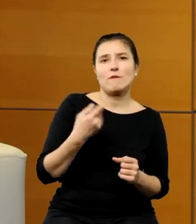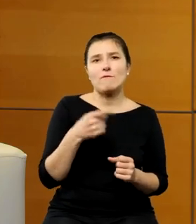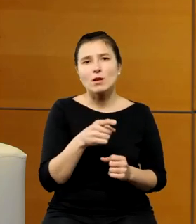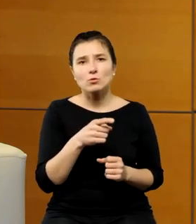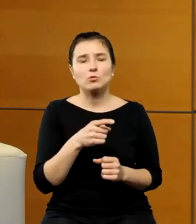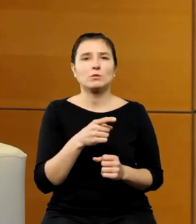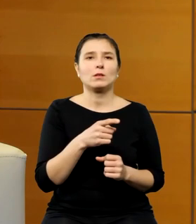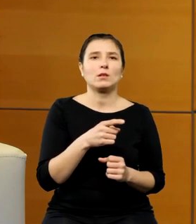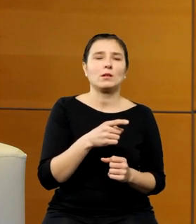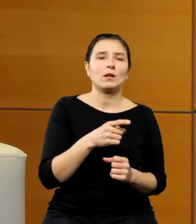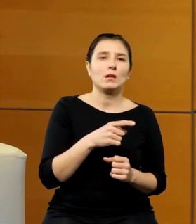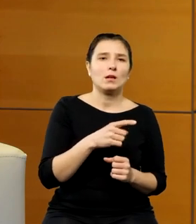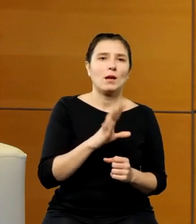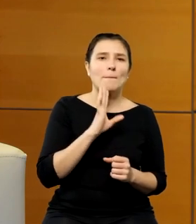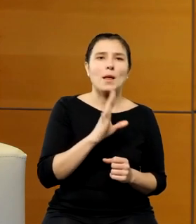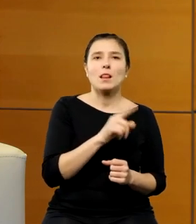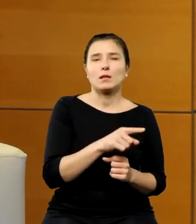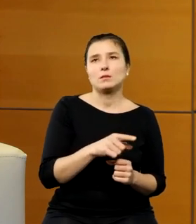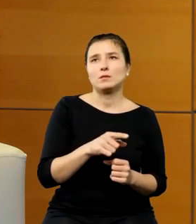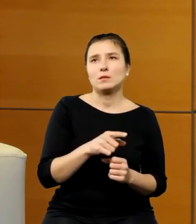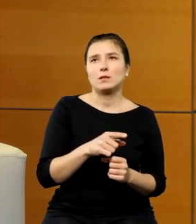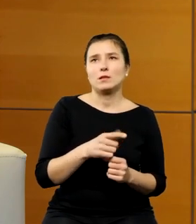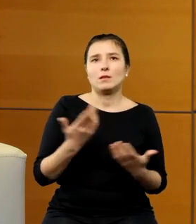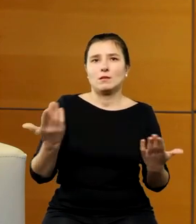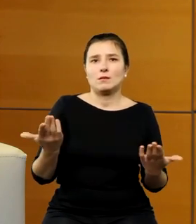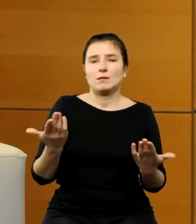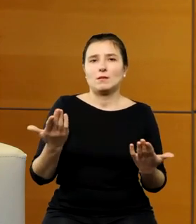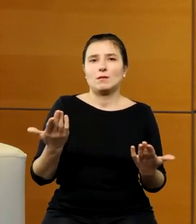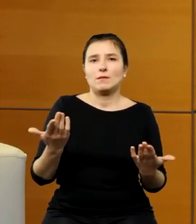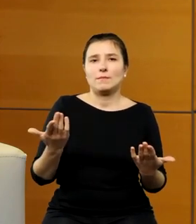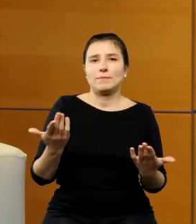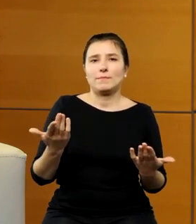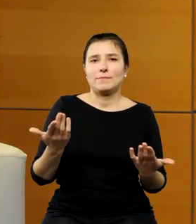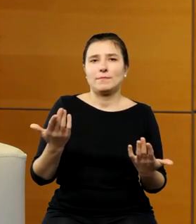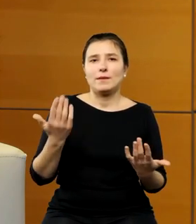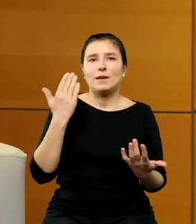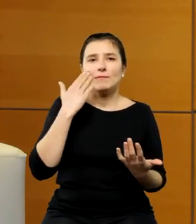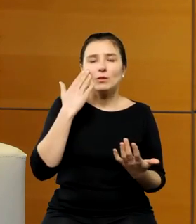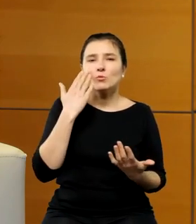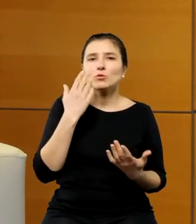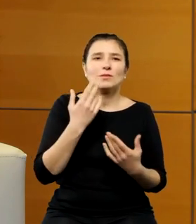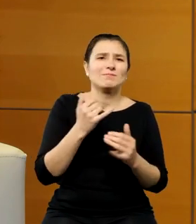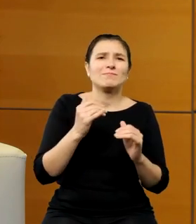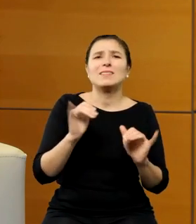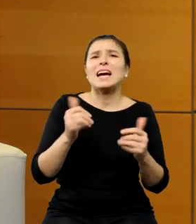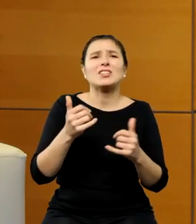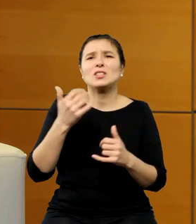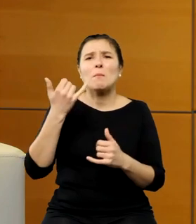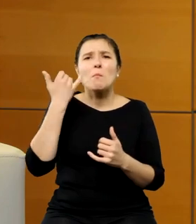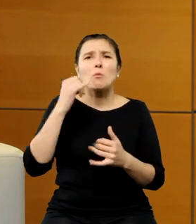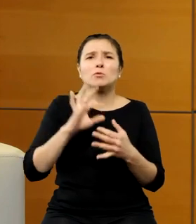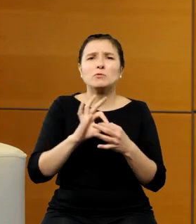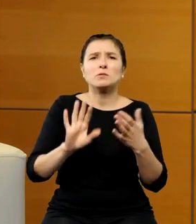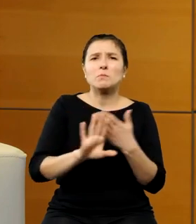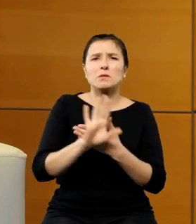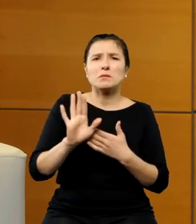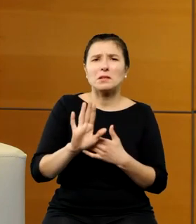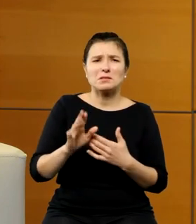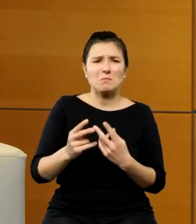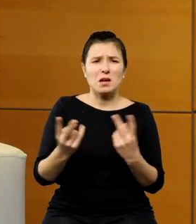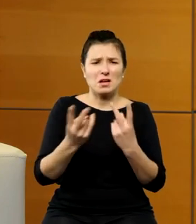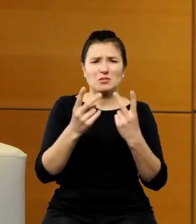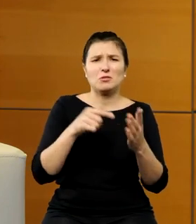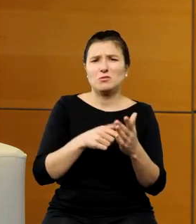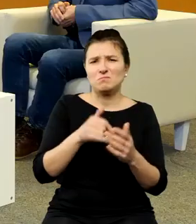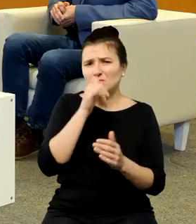historyk za takie coś zakładłby się pod ziemią bo dokładnie to jest warsztatowy błąd prezentyzmu ale dziennikarz który nie może tego uniknąć i